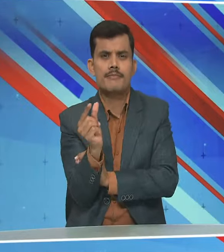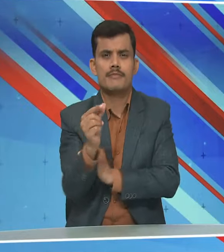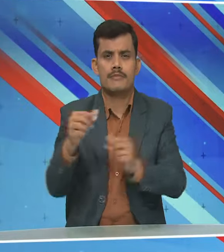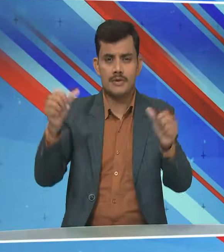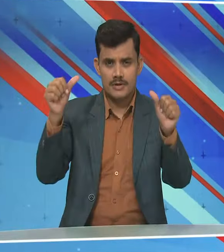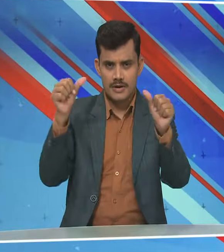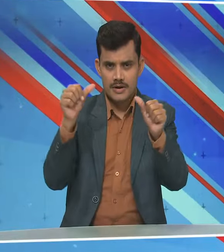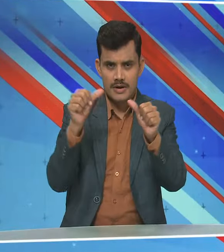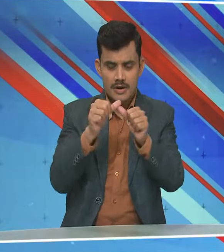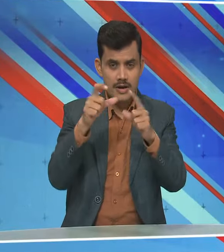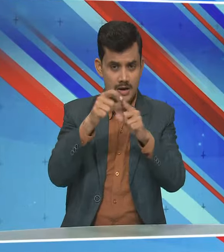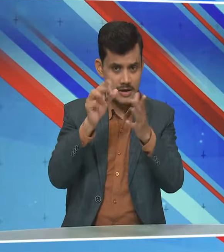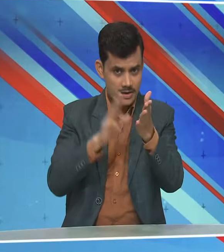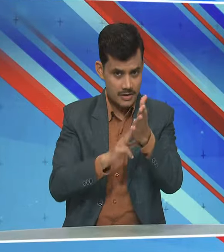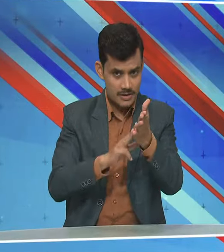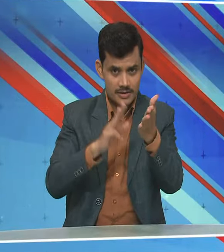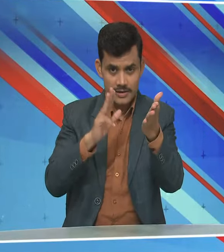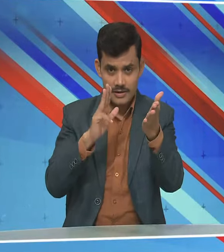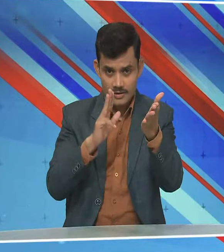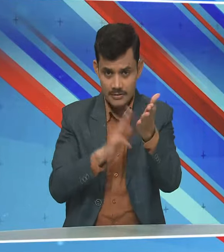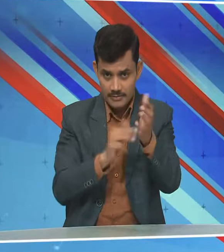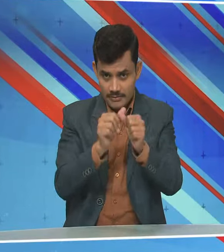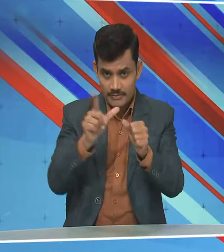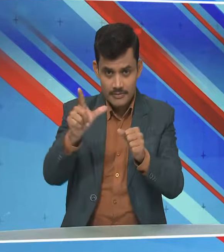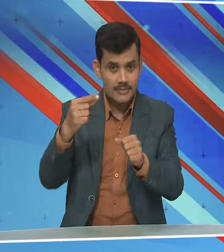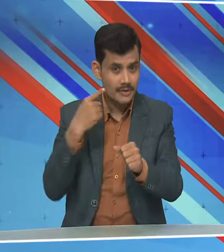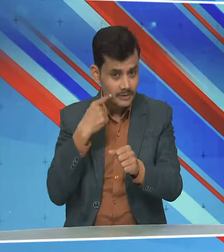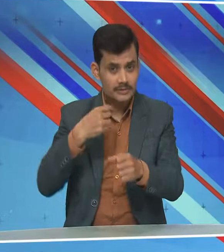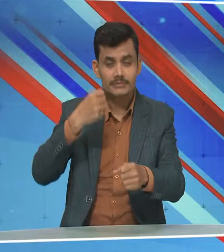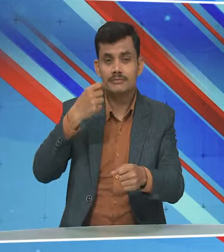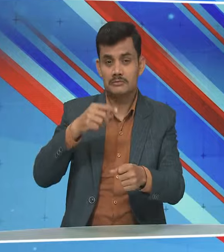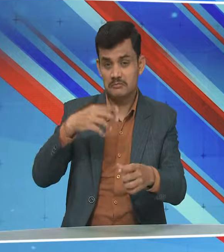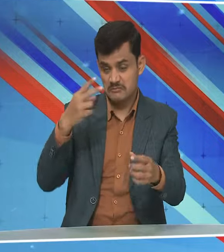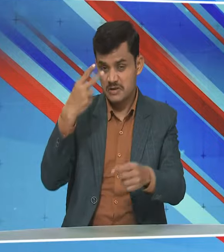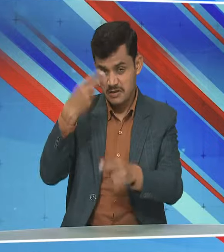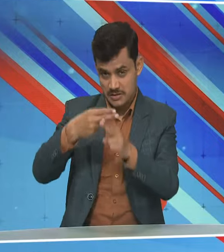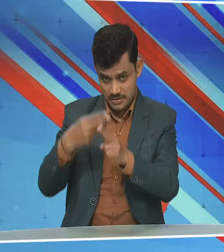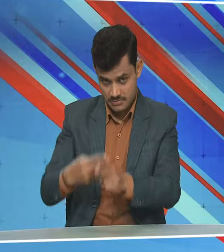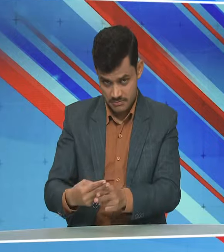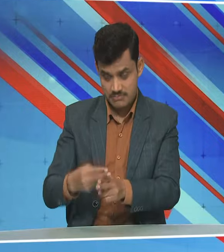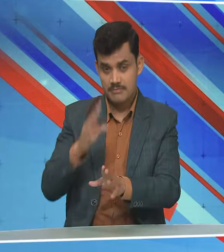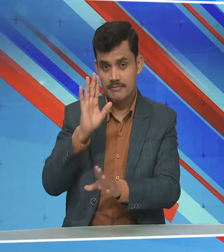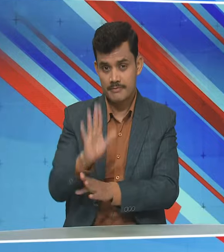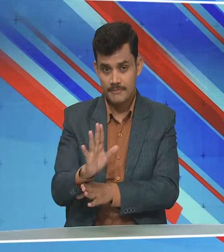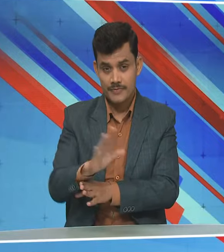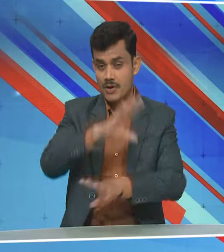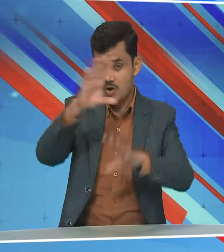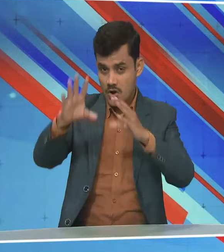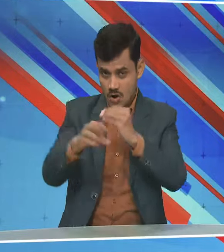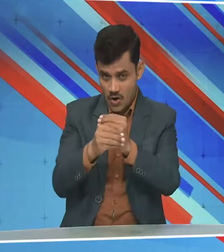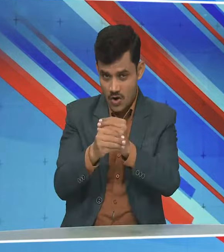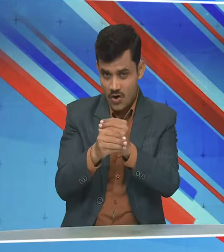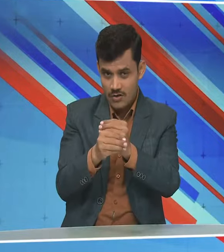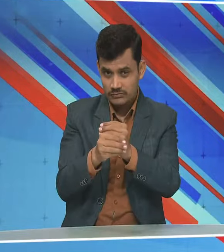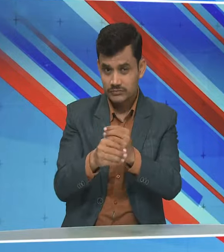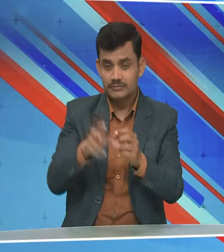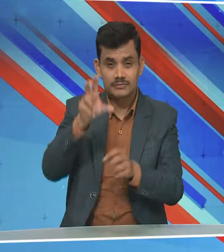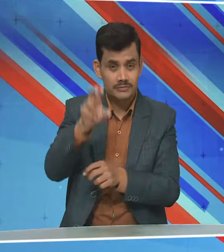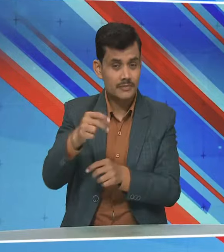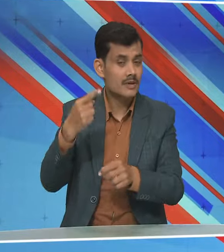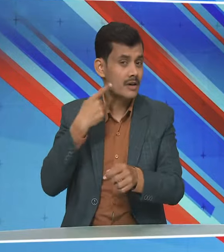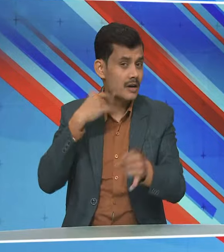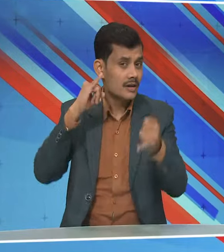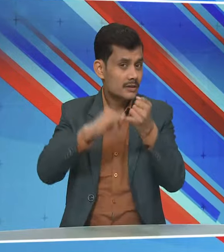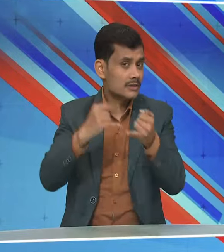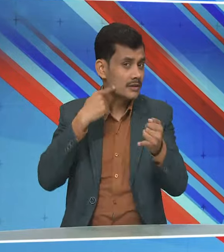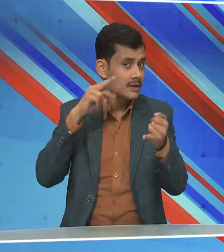और डाक्टर अदनान नाली सरकार के रूप में की गई है ये सब ही प्रतिबंधित आईएस आईएस